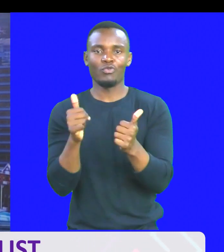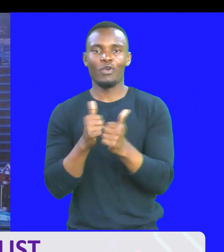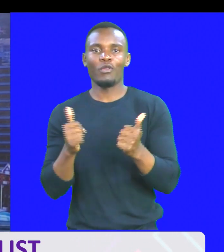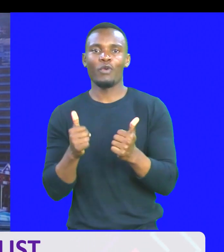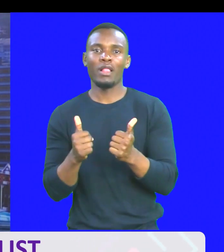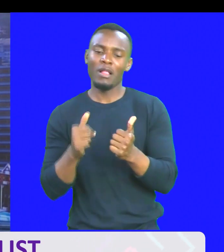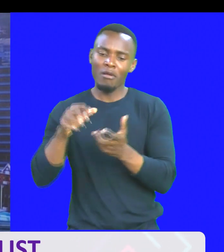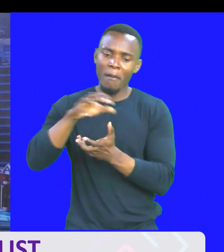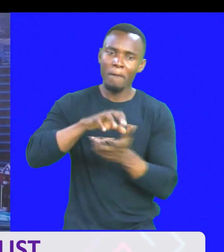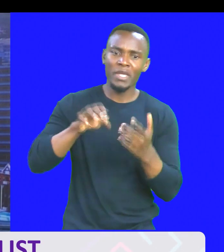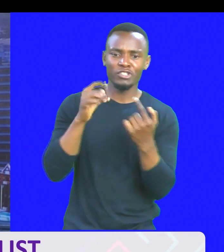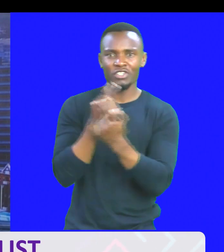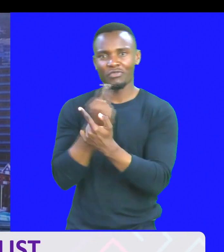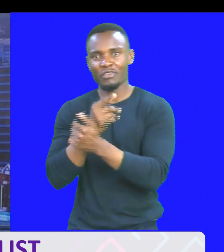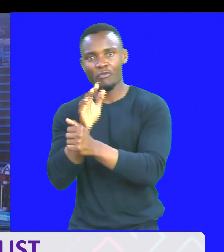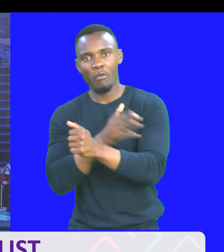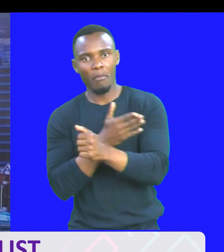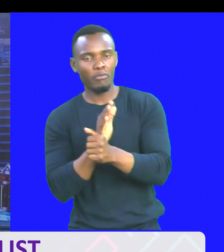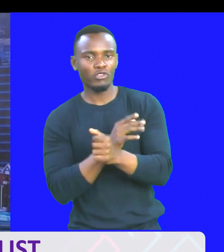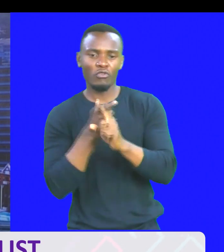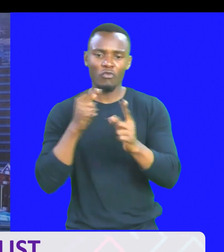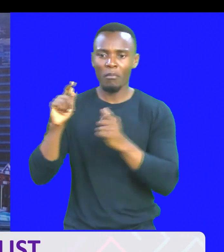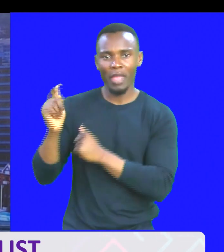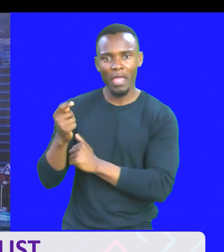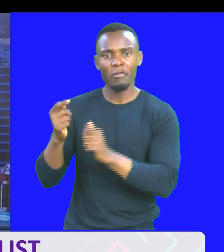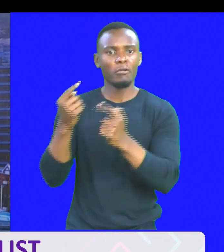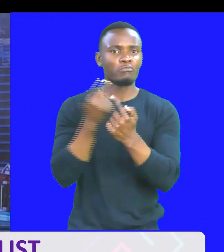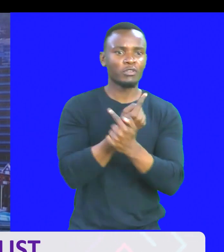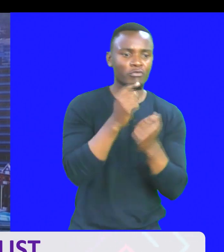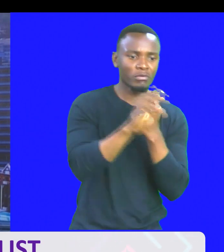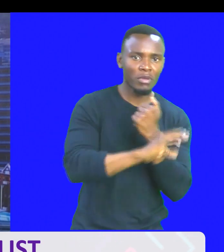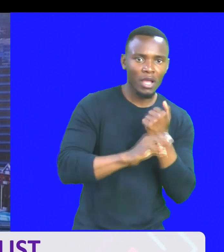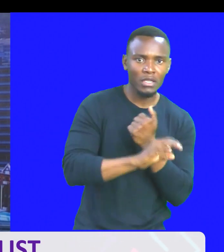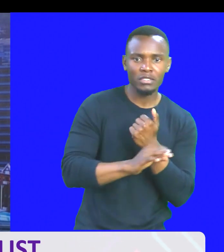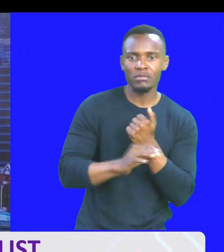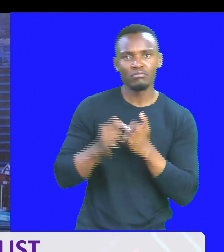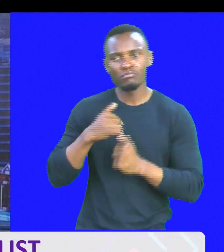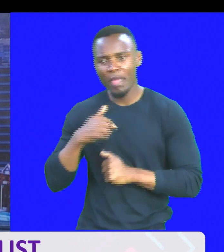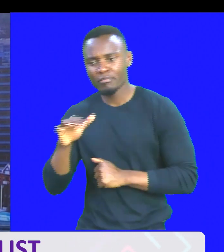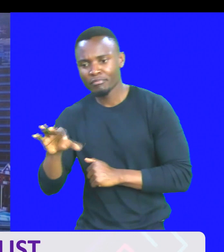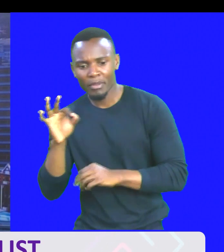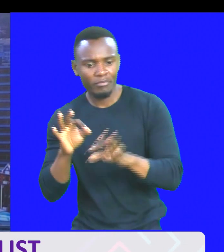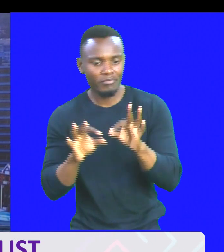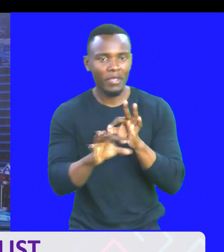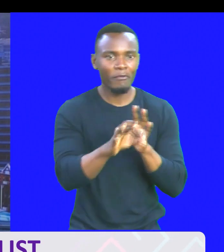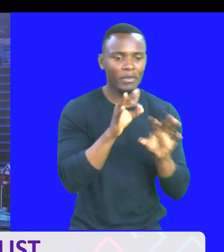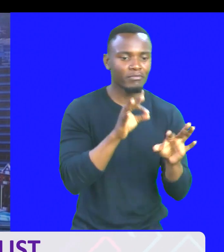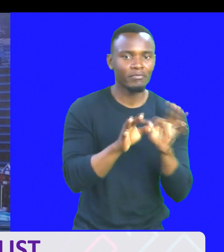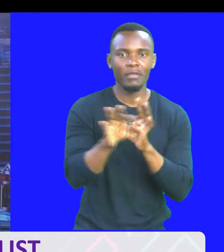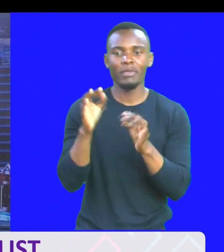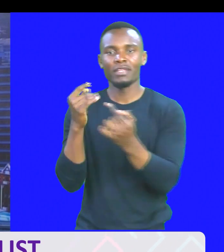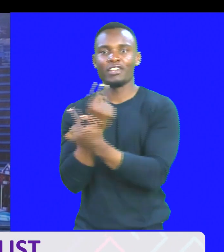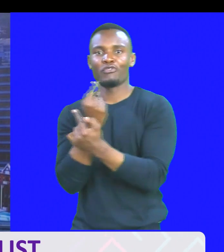Naudisha Kenya Kidongu. Hele na kutembeza tu. Na kutembeza tu. Kutembeza, kutembeza, ni kati ya kachuka mziki. Mi nita kuwa na